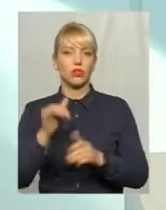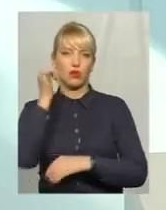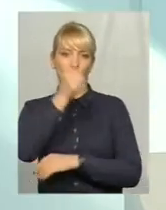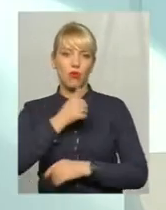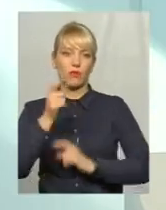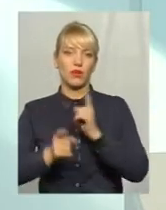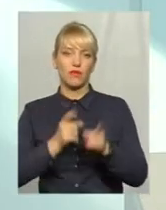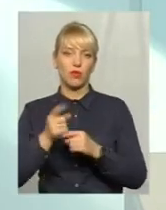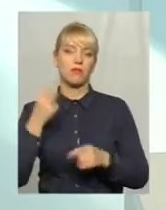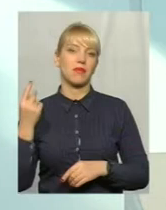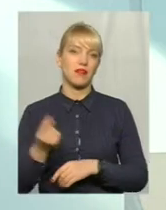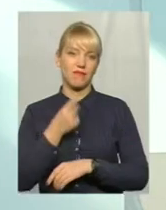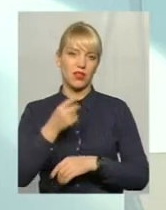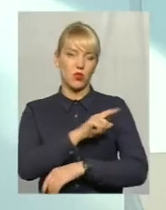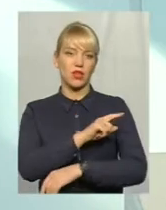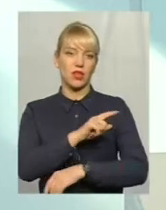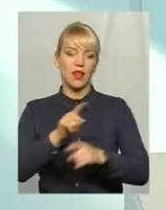реформи первинної органки.